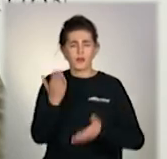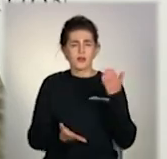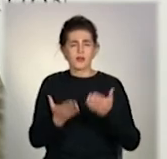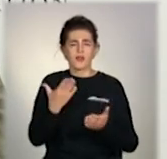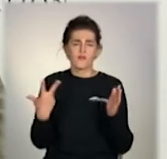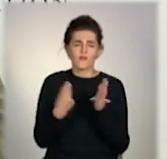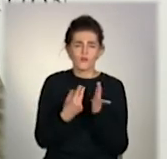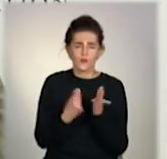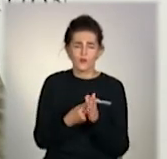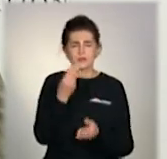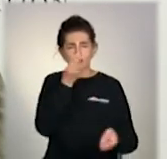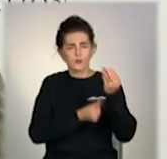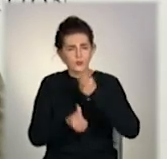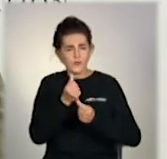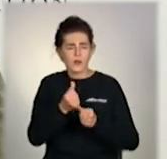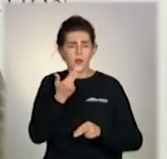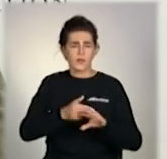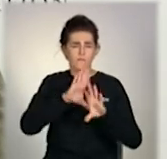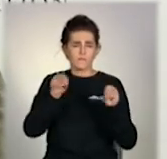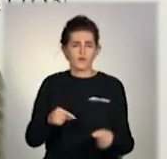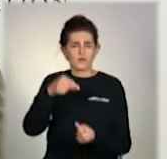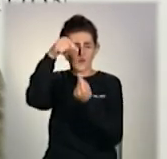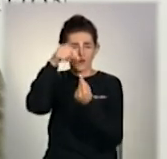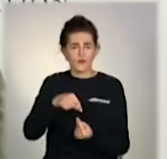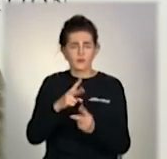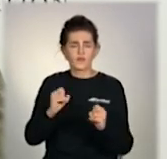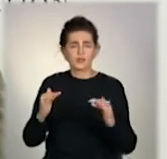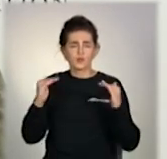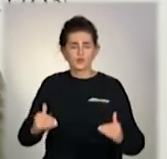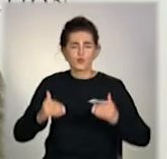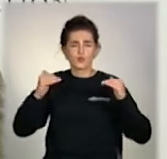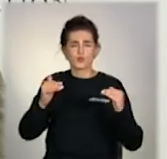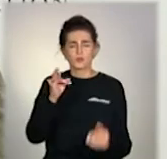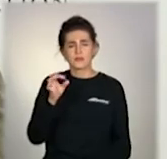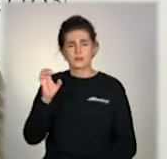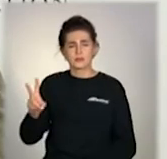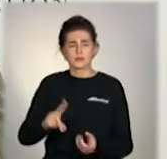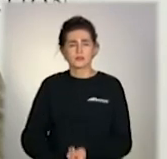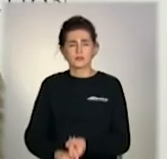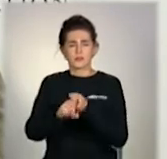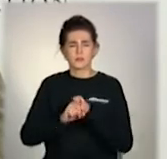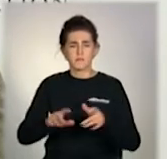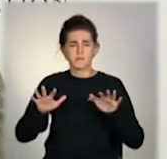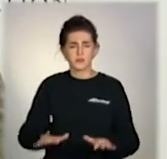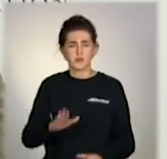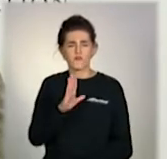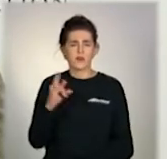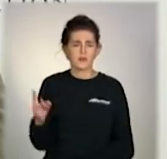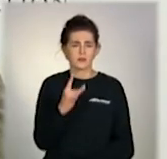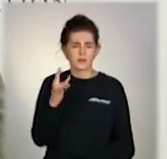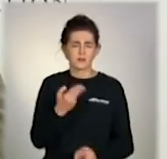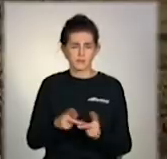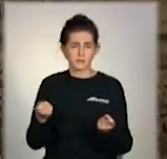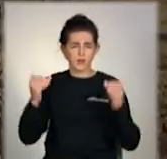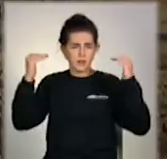імунізовано штучно, відповідно, ступінь ризику заразитись в таких місцях в рази кратно